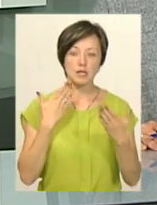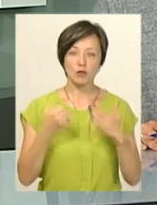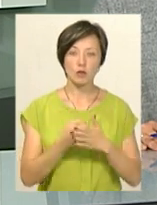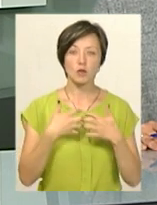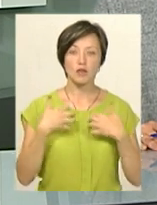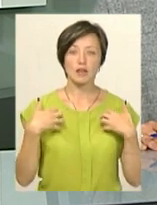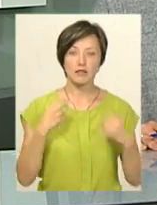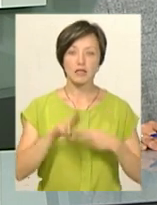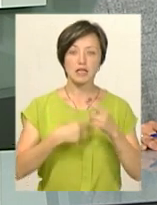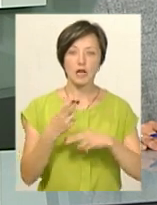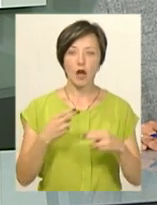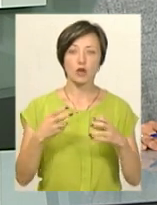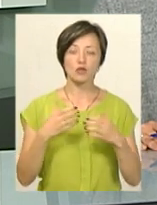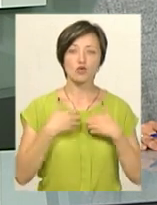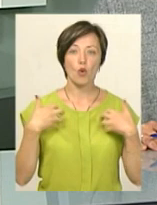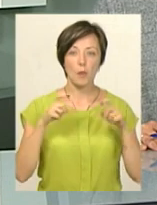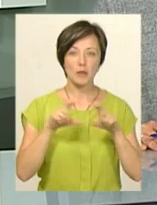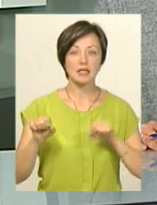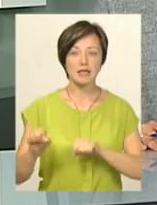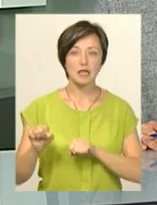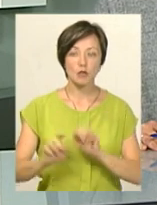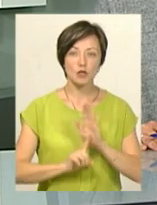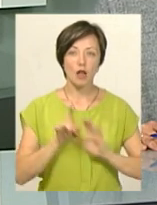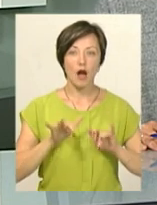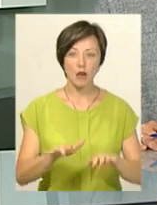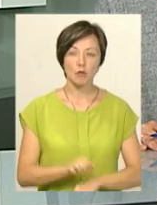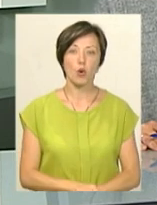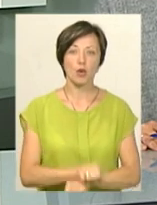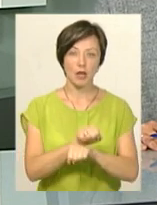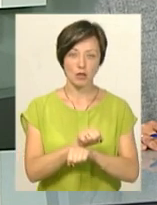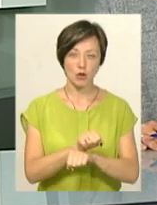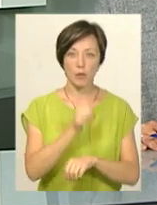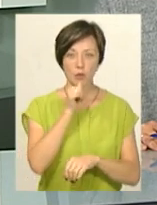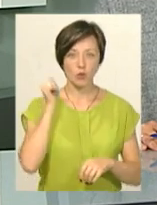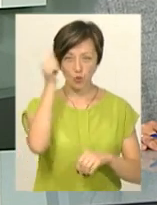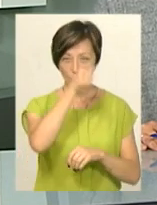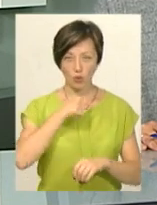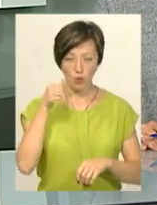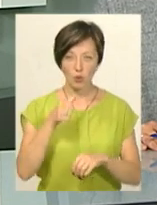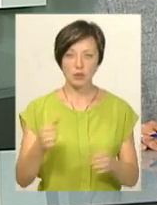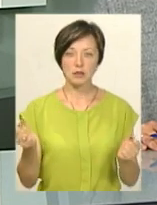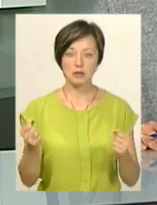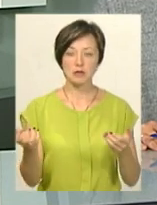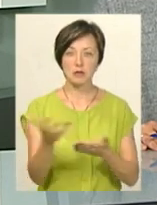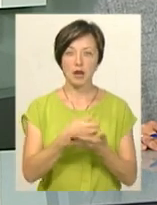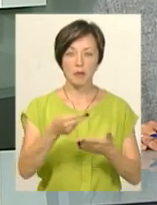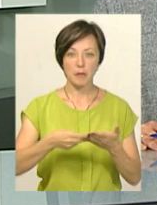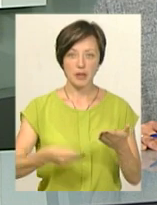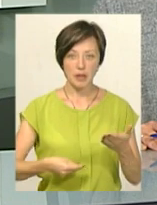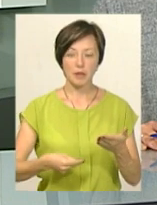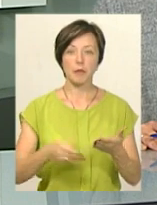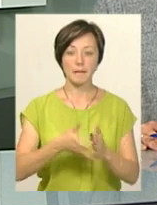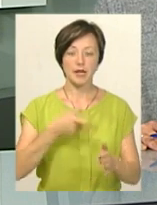звірів у цирках та зоопарках зоозахисники розпочали акції протесту. Минулого року мітингарі збирали підписи під